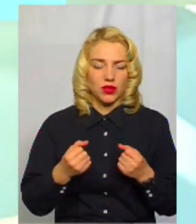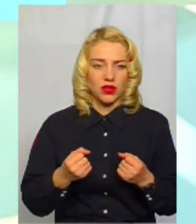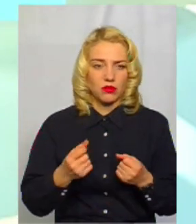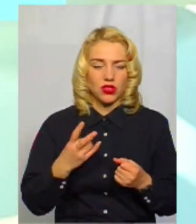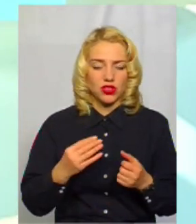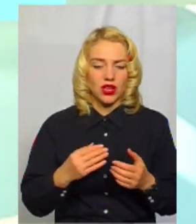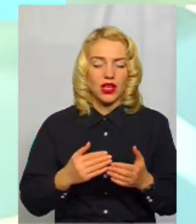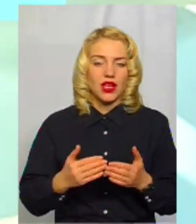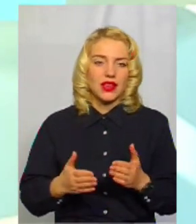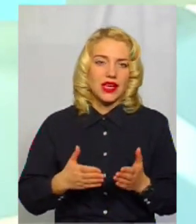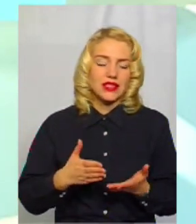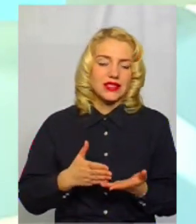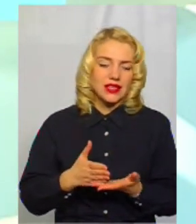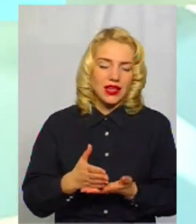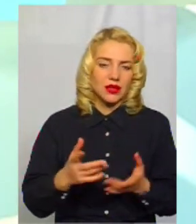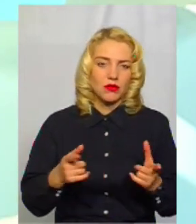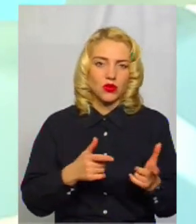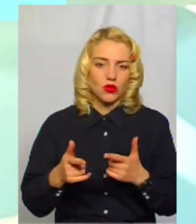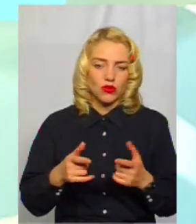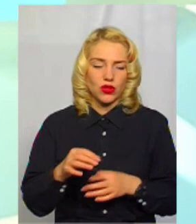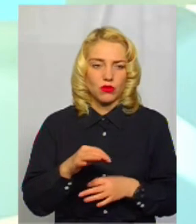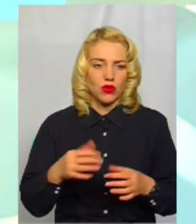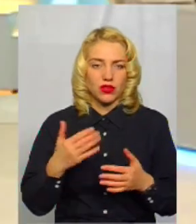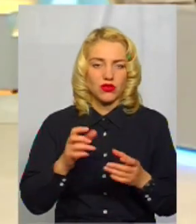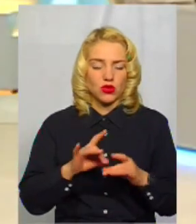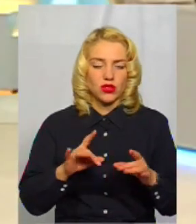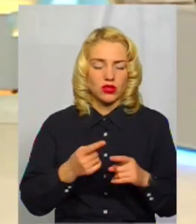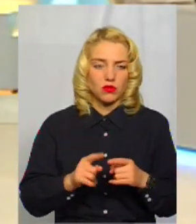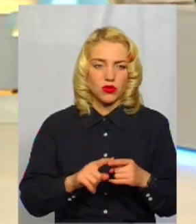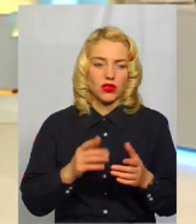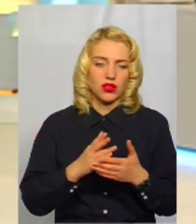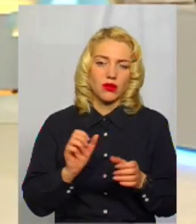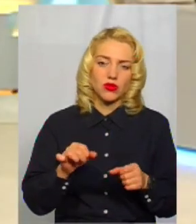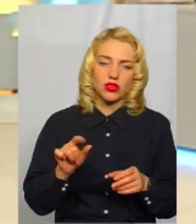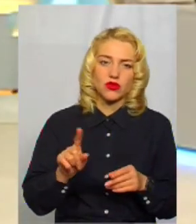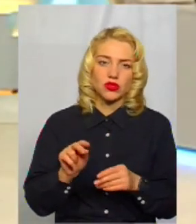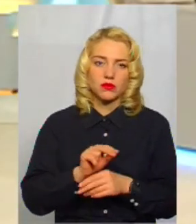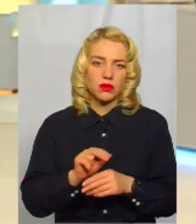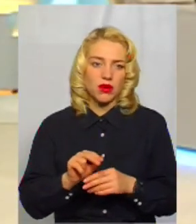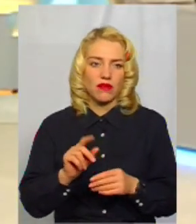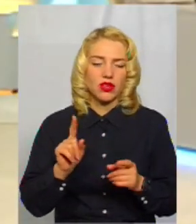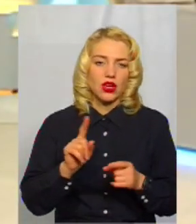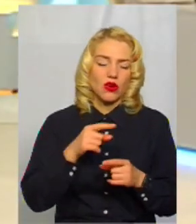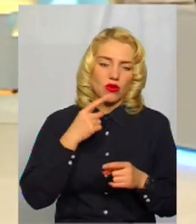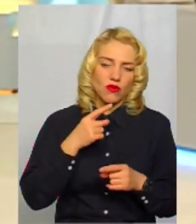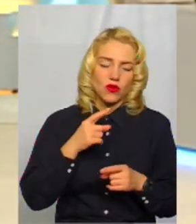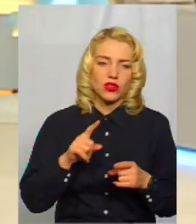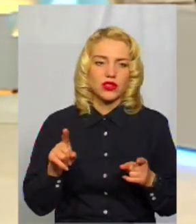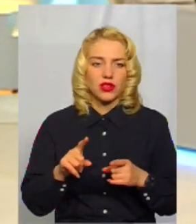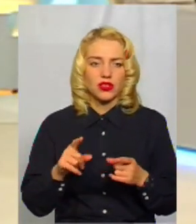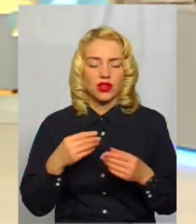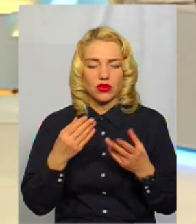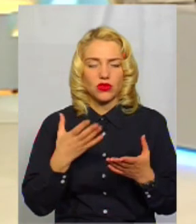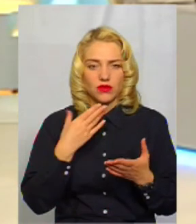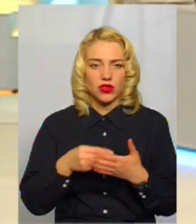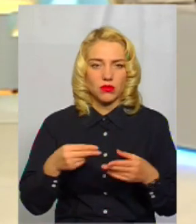ще на стадії підготовки проєкту ти вже розказуєш про нього, є можливість щось підправити, люди читають його, кажуть, не дають свої